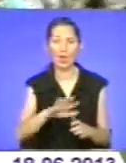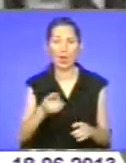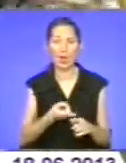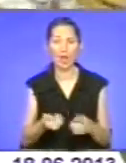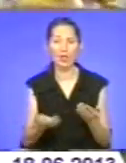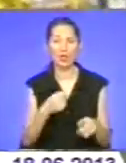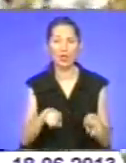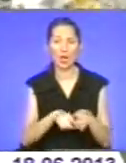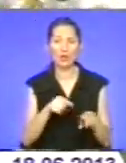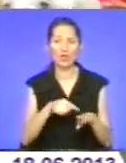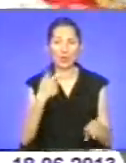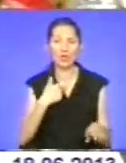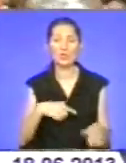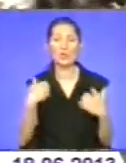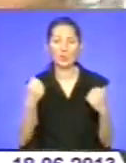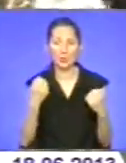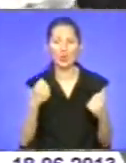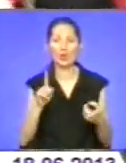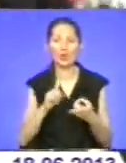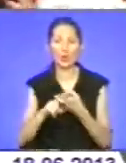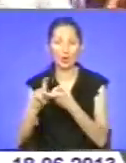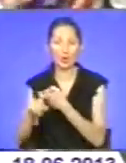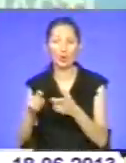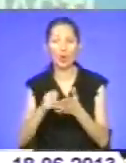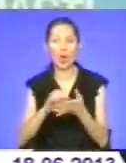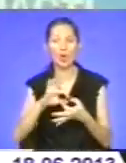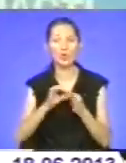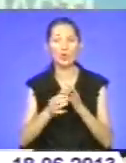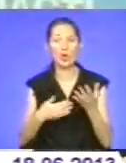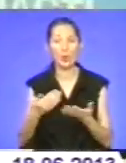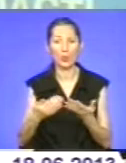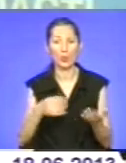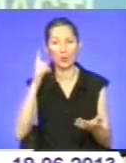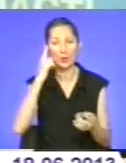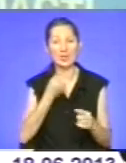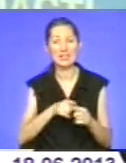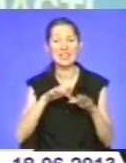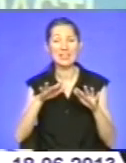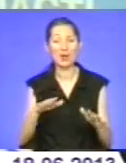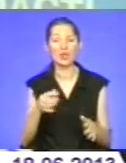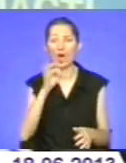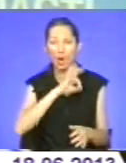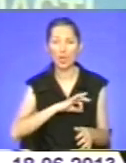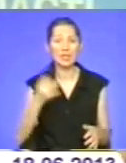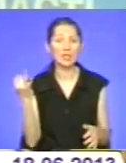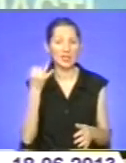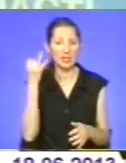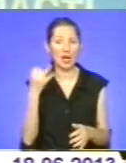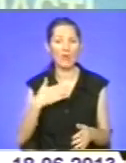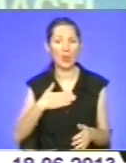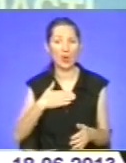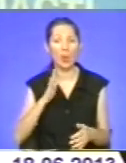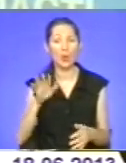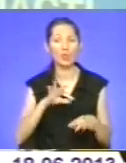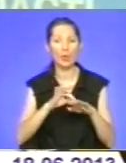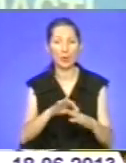себе спортивно, долучайтеся до Олімпійського пробігу. Я думаю, що ці заходи, звичайно, корисні і цікаві, і ми їх будемо